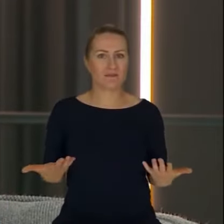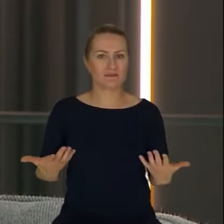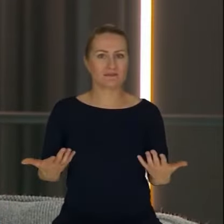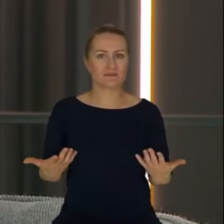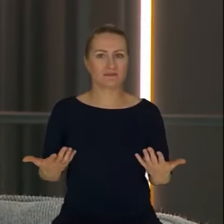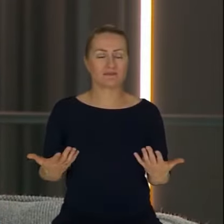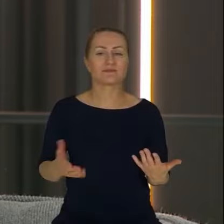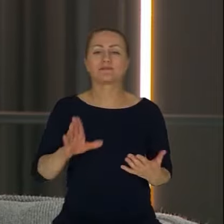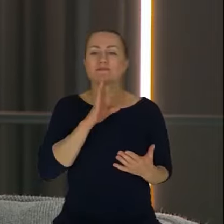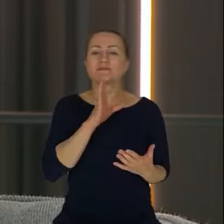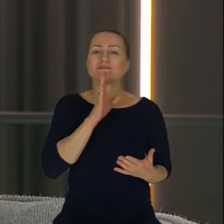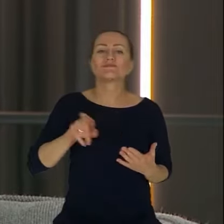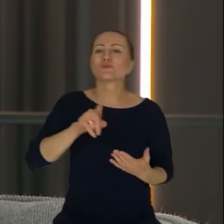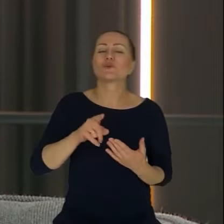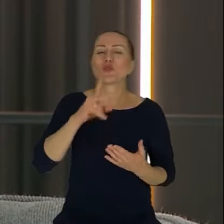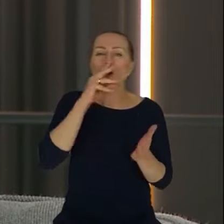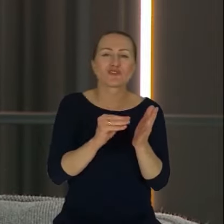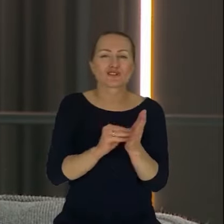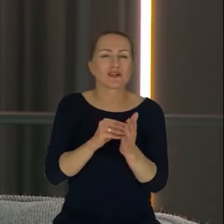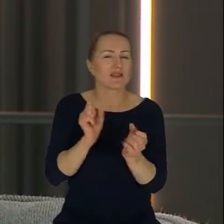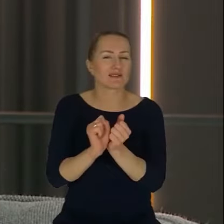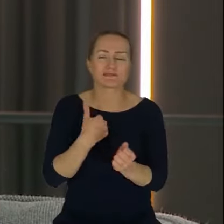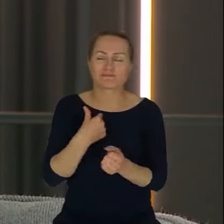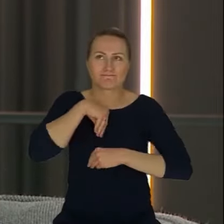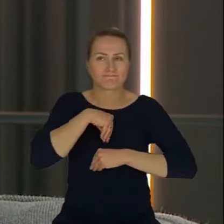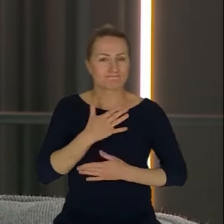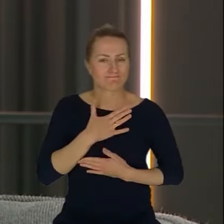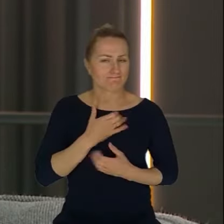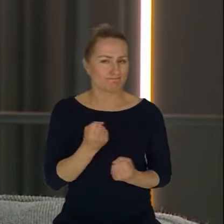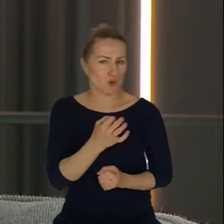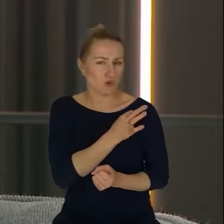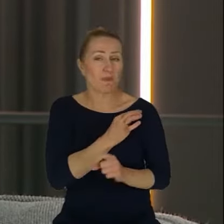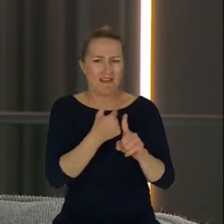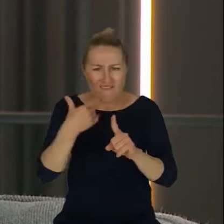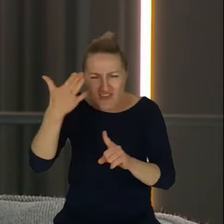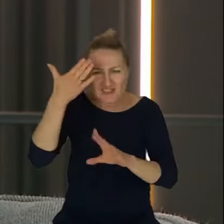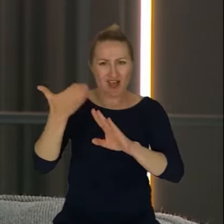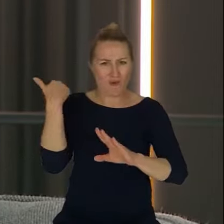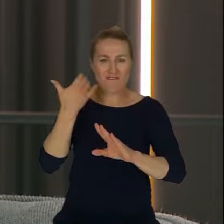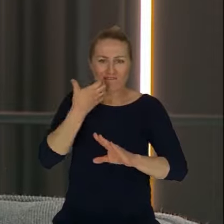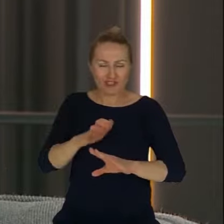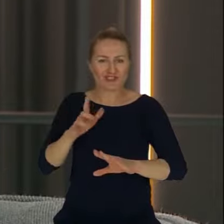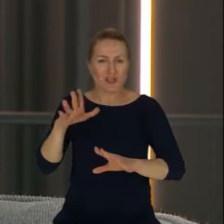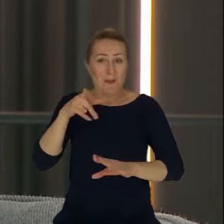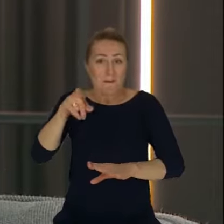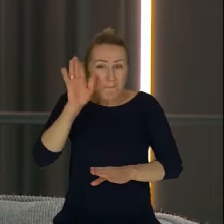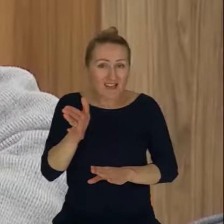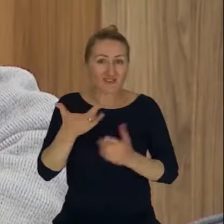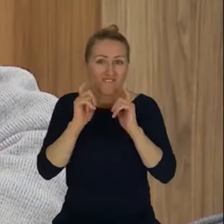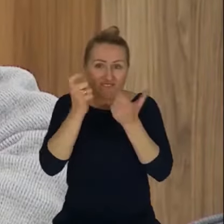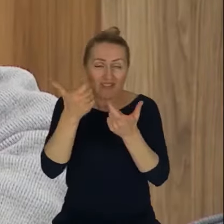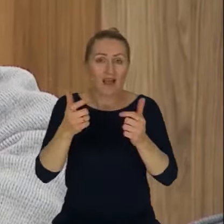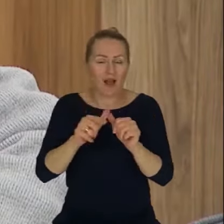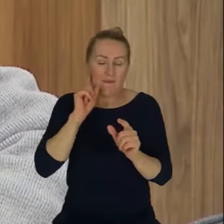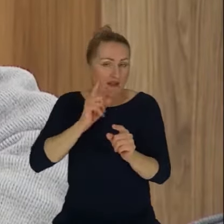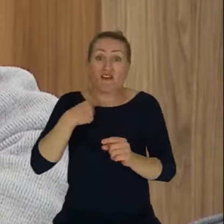osobiste, że pomimo, że wiedziałam, że to się wydarzy, byłam na to przygotowana, to i tak to był pewien szok i znowu pokazał mi,